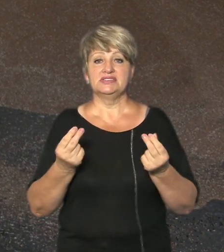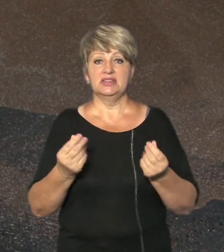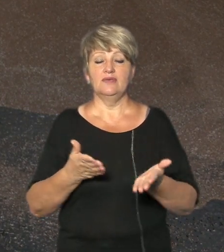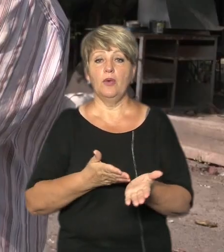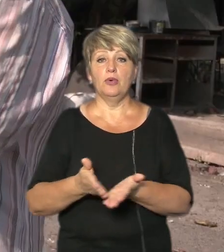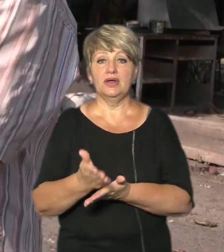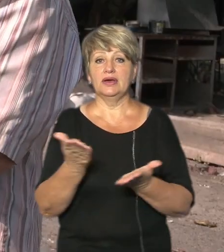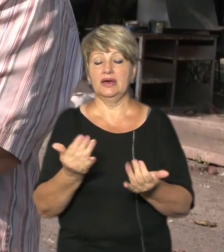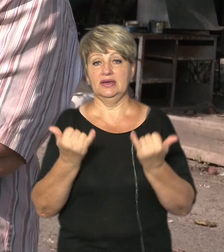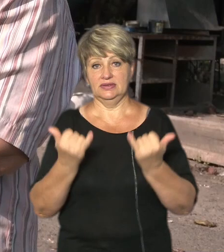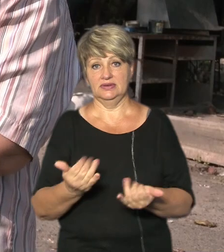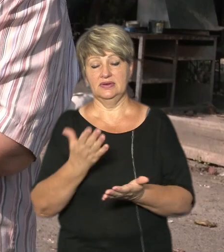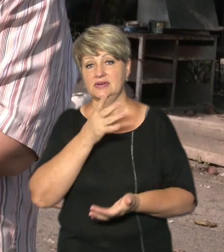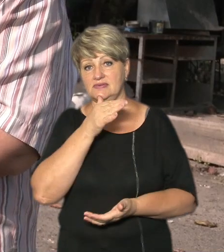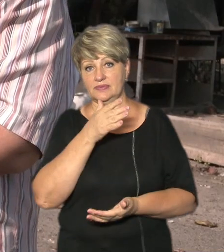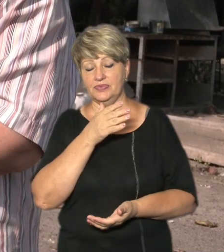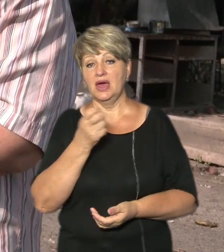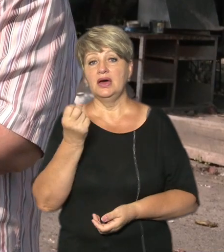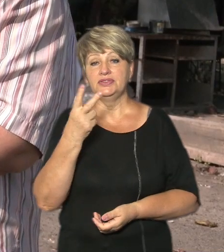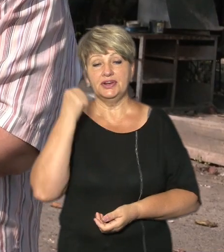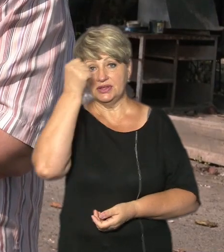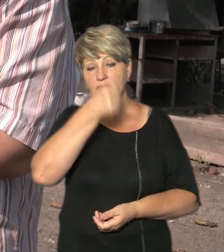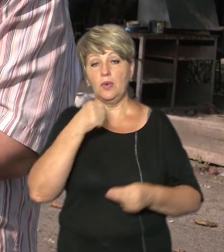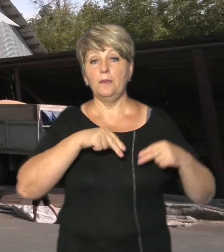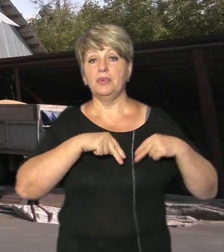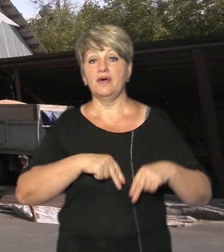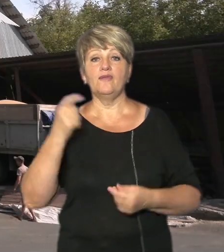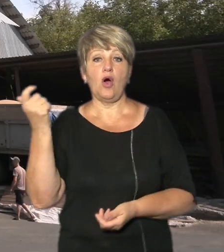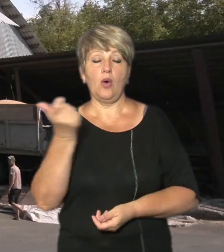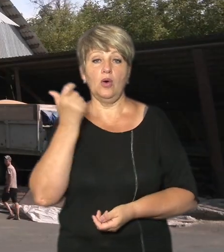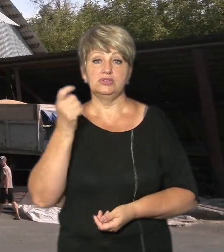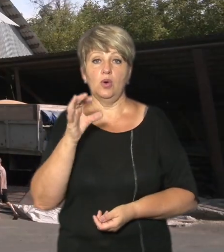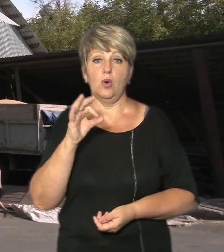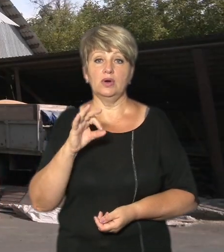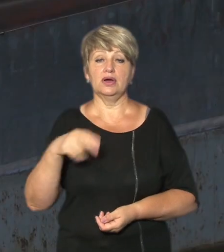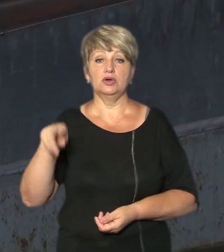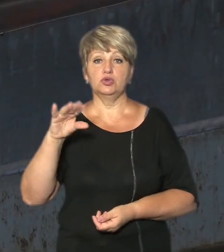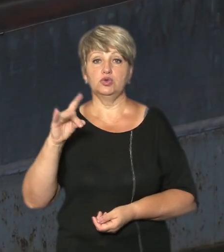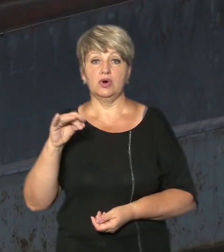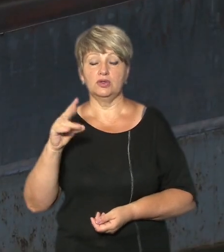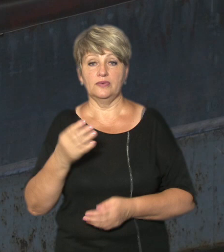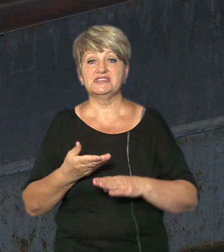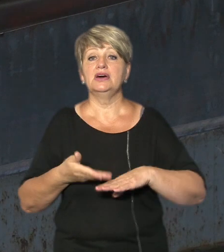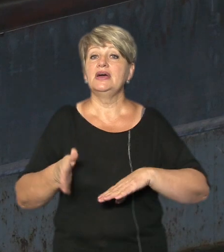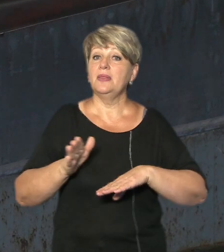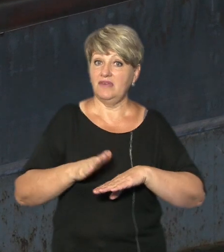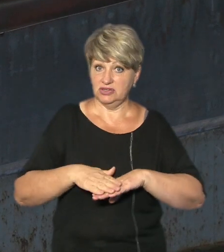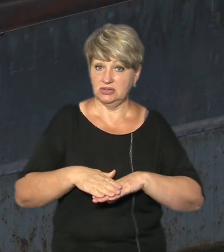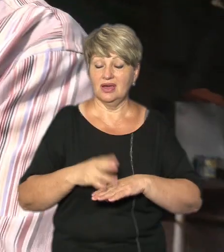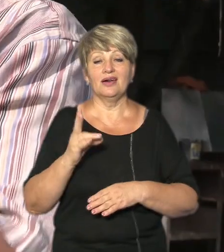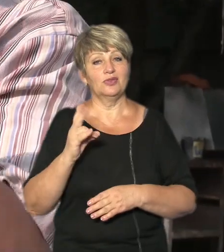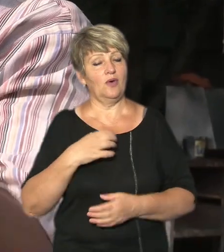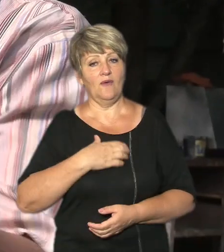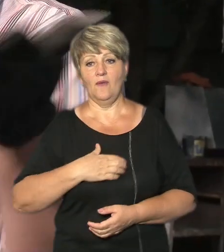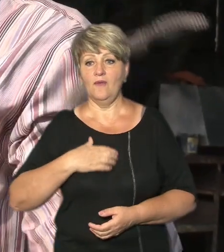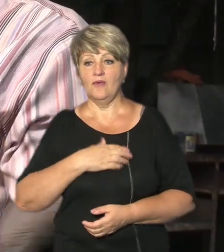на даний час 11 років працює у фермерському господарстві Ольга Дофановська Каже, жнива тяжка робота, проте важлива У нас